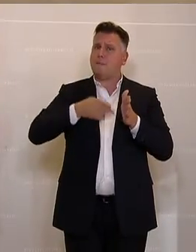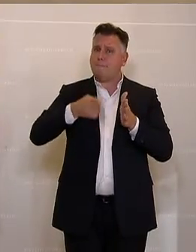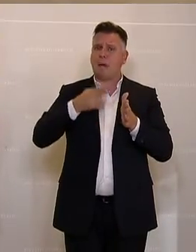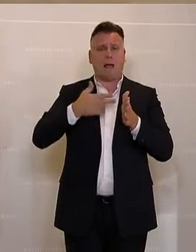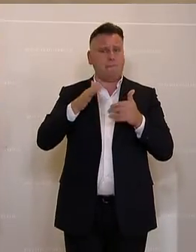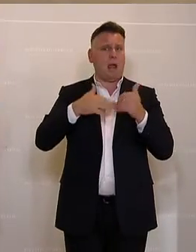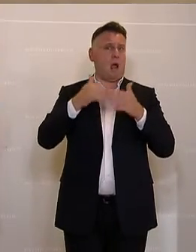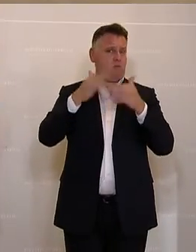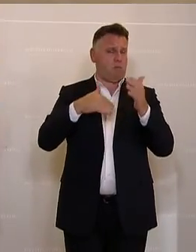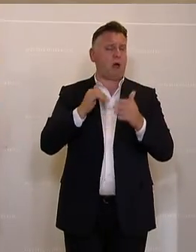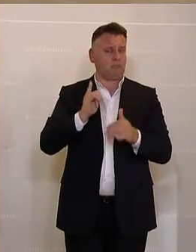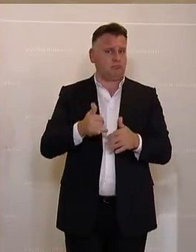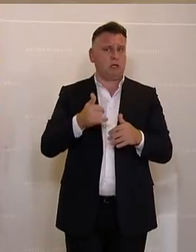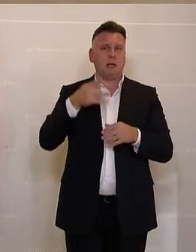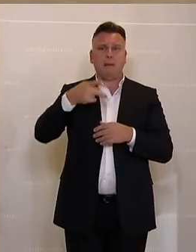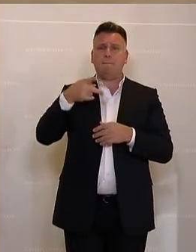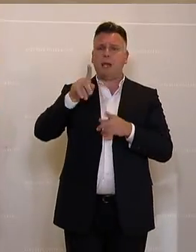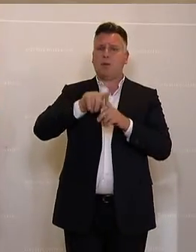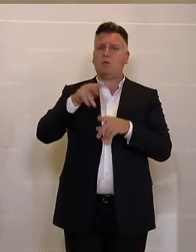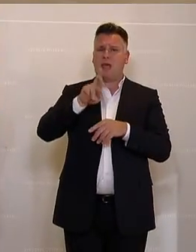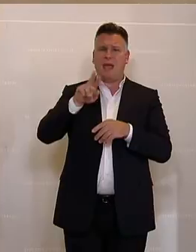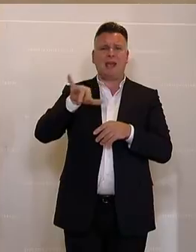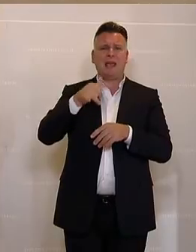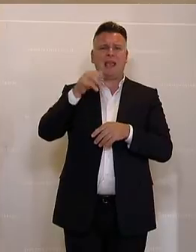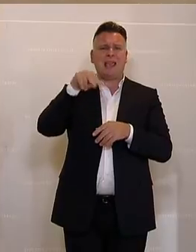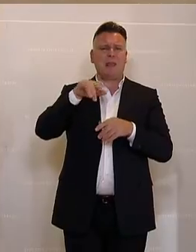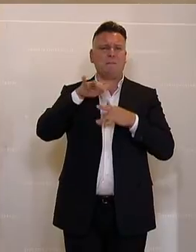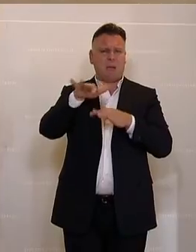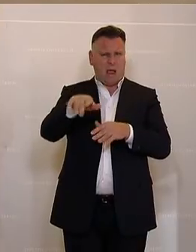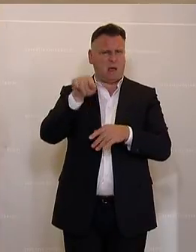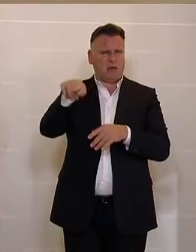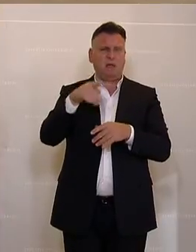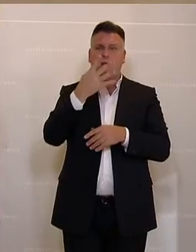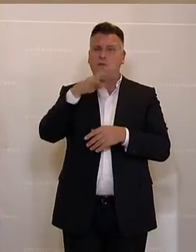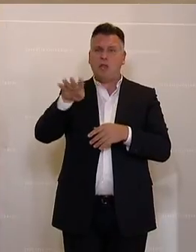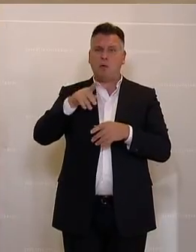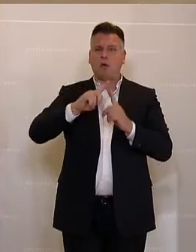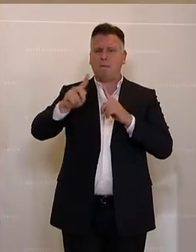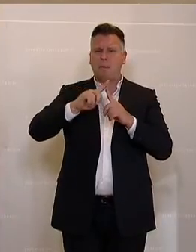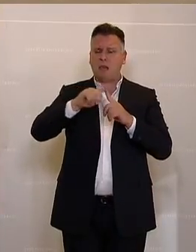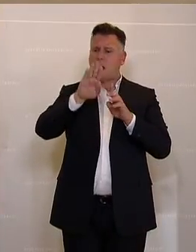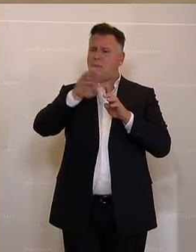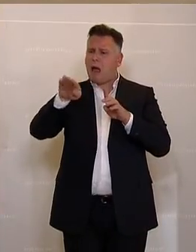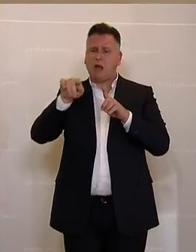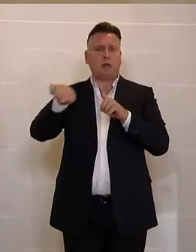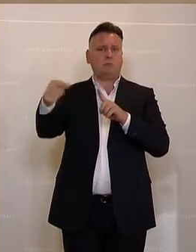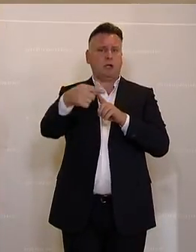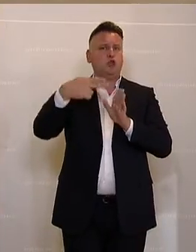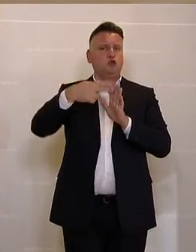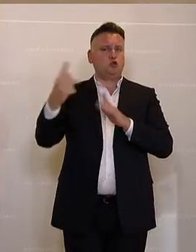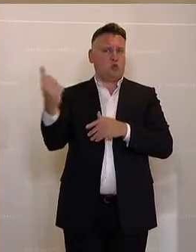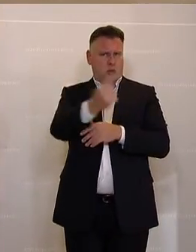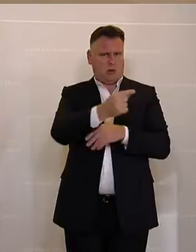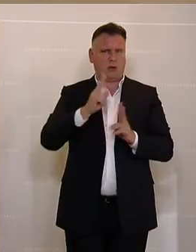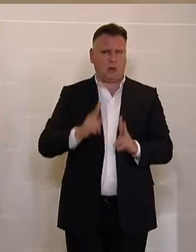ausgebaut. Wir haben eine Park-and-Reit-Anlage in Jembach, wo 400 Pendler jetzt parken können und dann die Bahn benutzen können. Wir haben einen